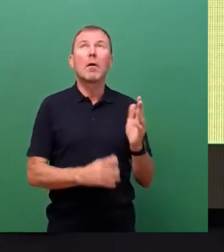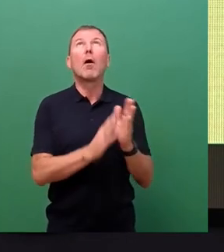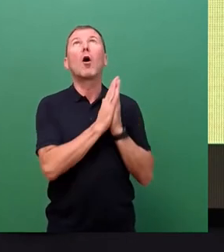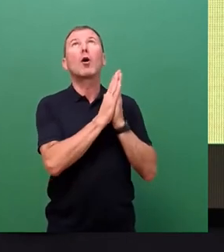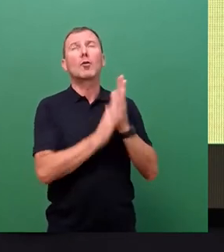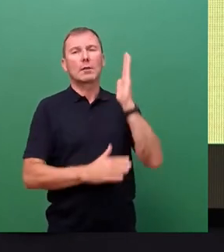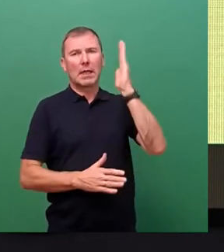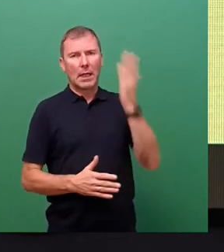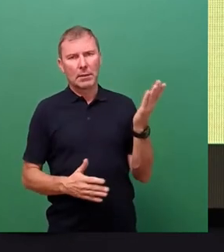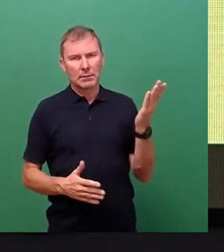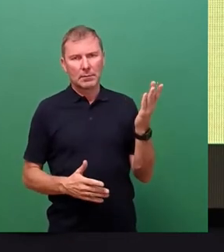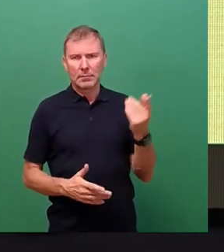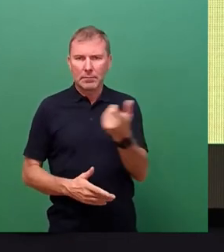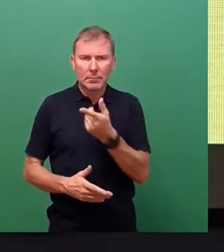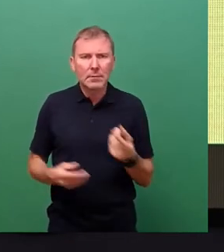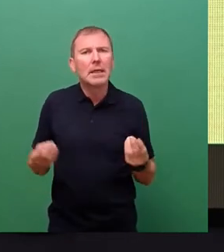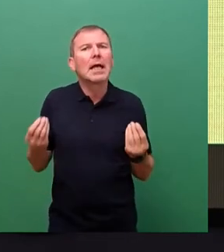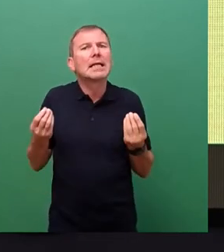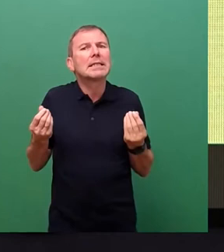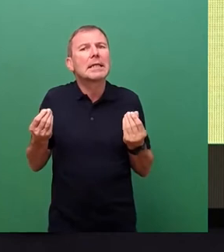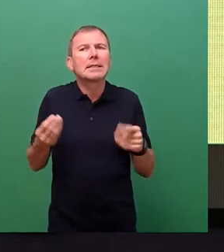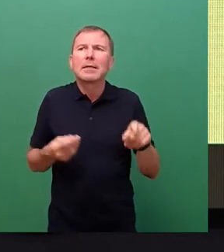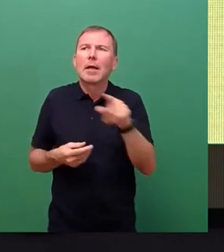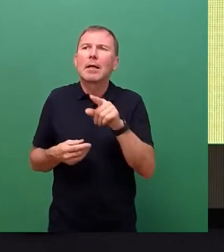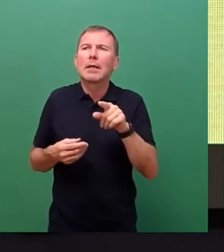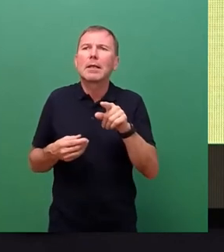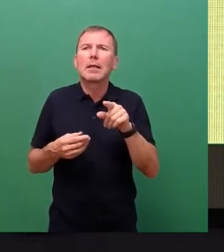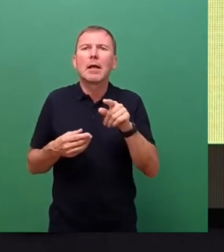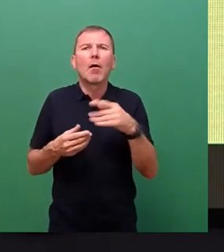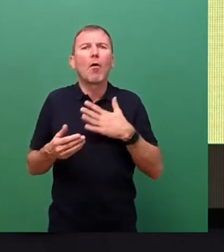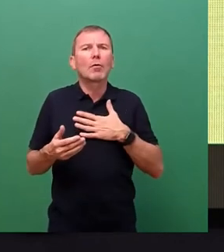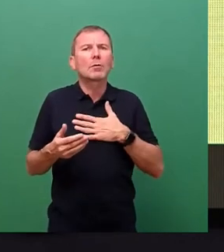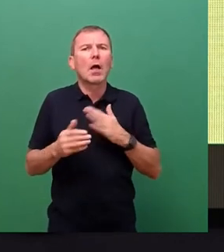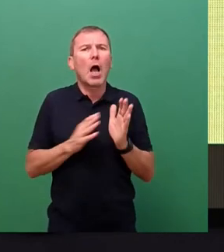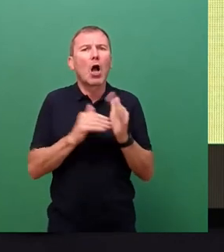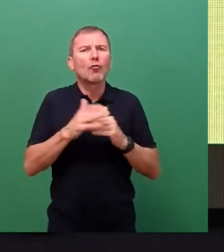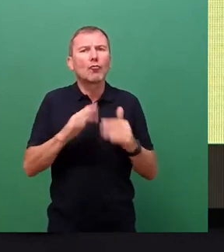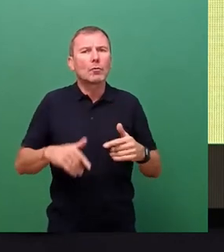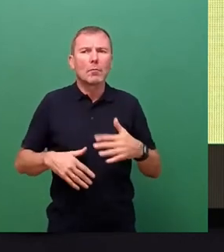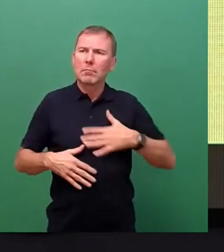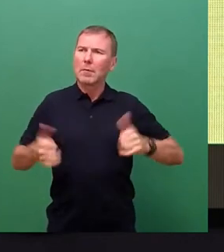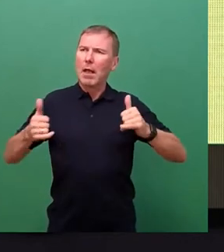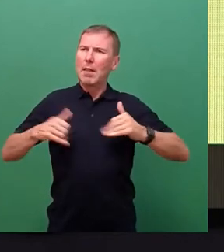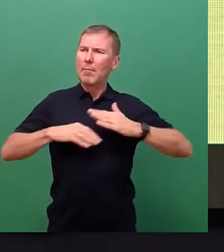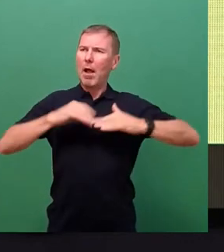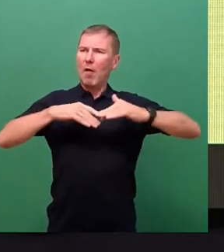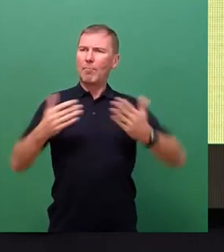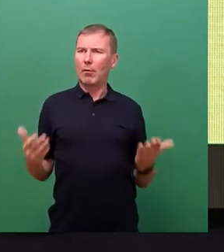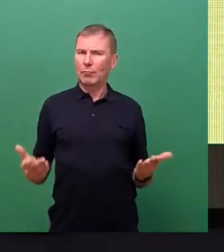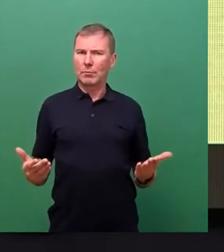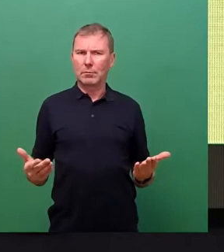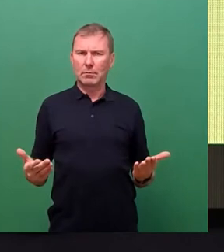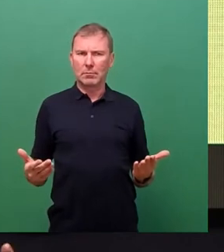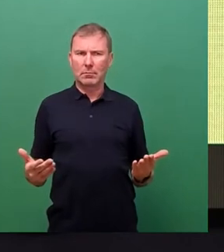Sensibilität der Infrastruktur, auf der wir alle unser Leben aufbauen. Und da kann ich jetzt ideologische